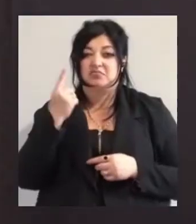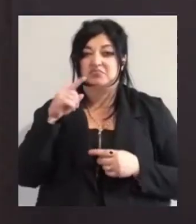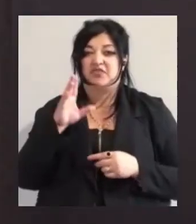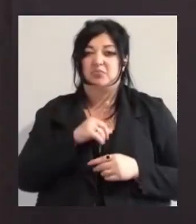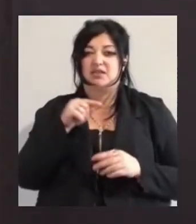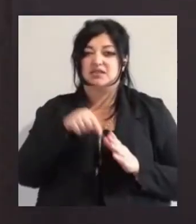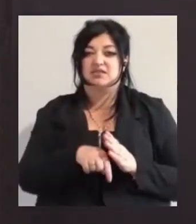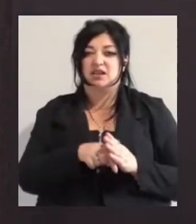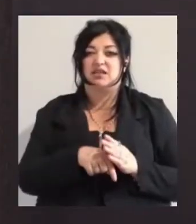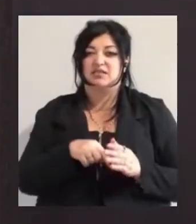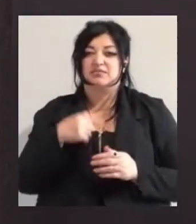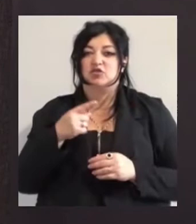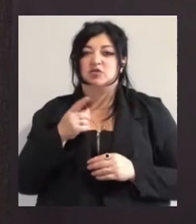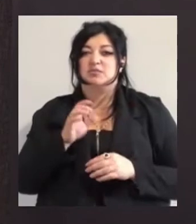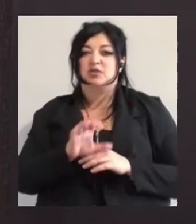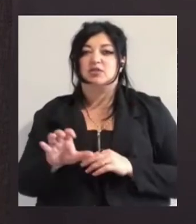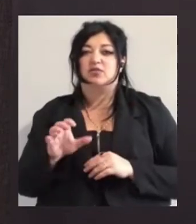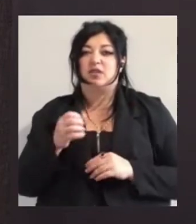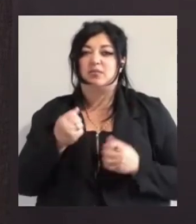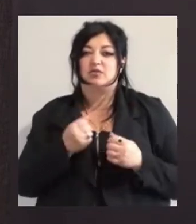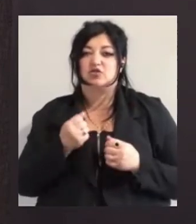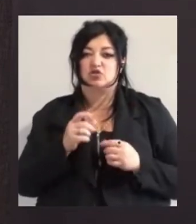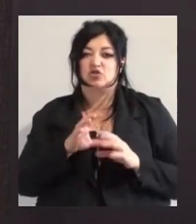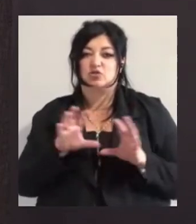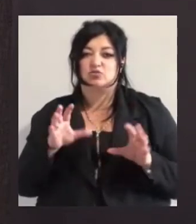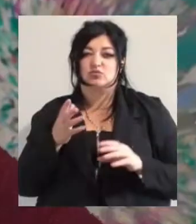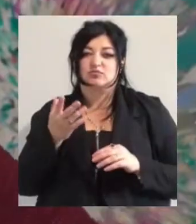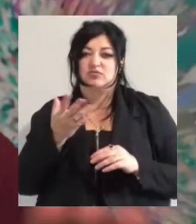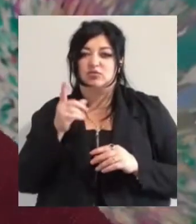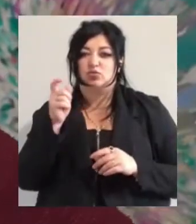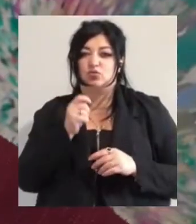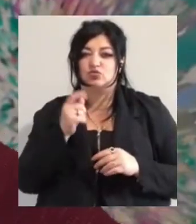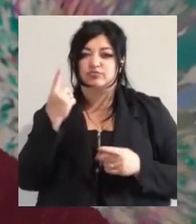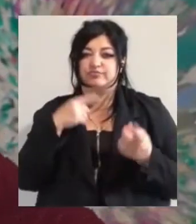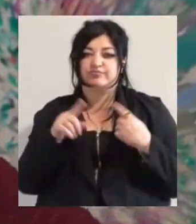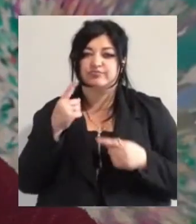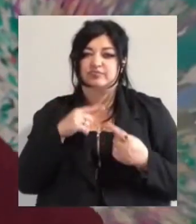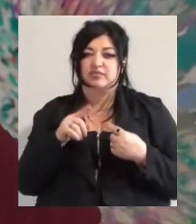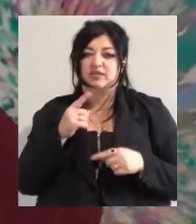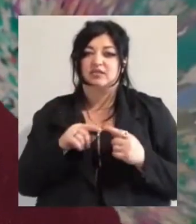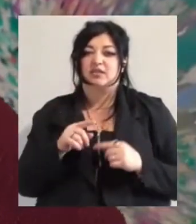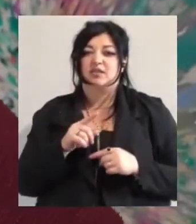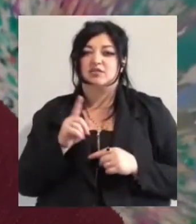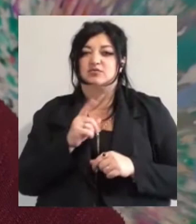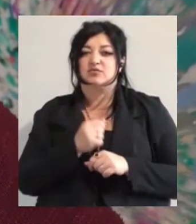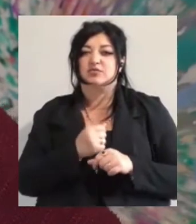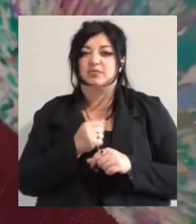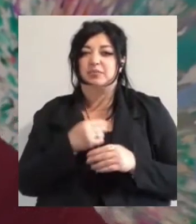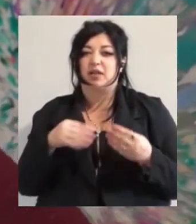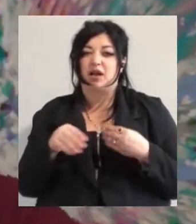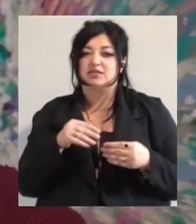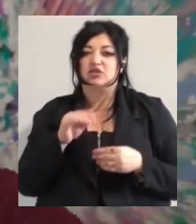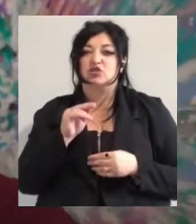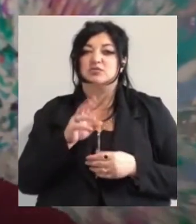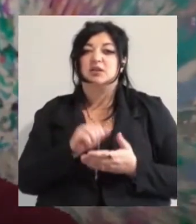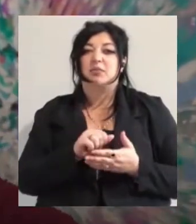Каже, спроєктували машини, за допомогою яких художники реалізовують свої ідеї, інженери закупроекту «Дорогоцінний пластик». Чому займається цим, каже